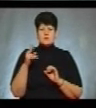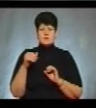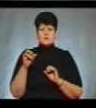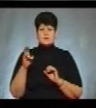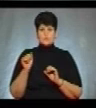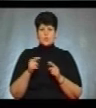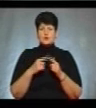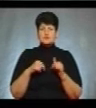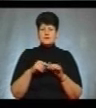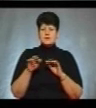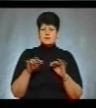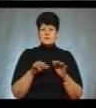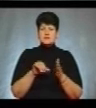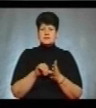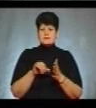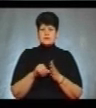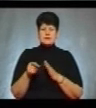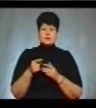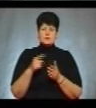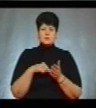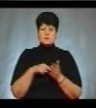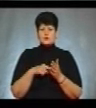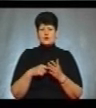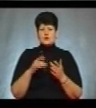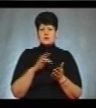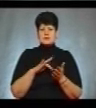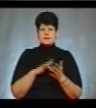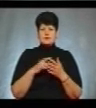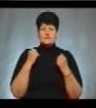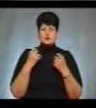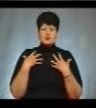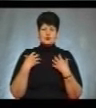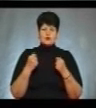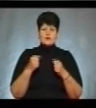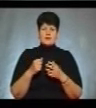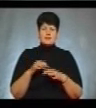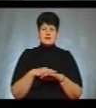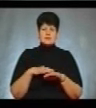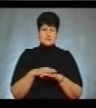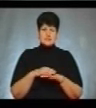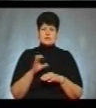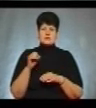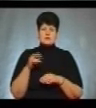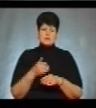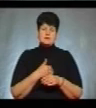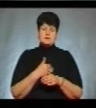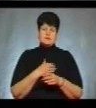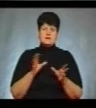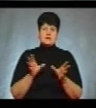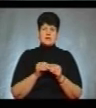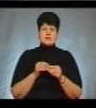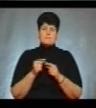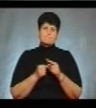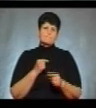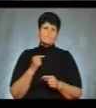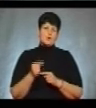Організували захід представники Тернопільського міського центру фізичного здоров'я населення та соціальної ініціативи «Єднання поколінь». Більше